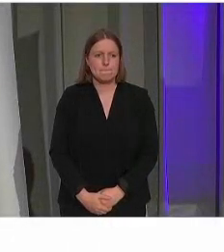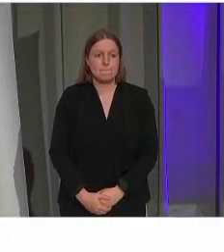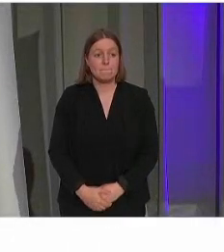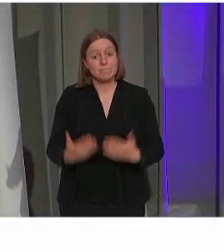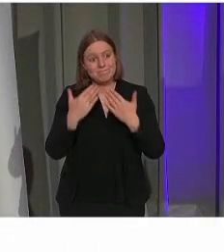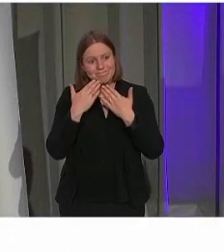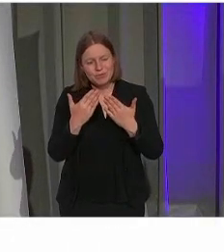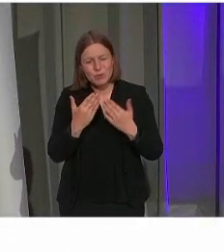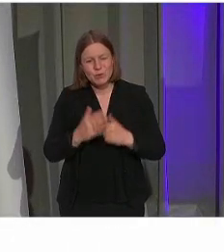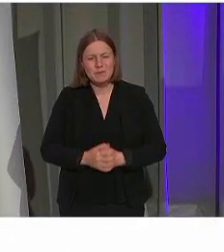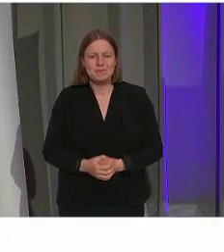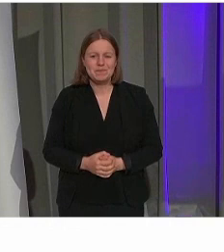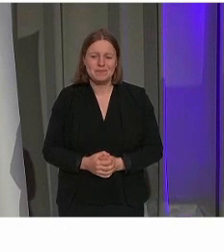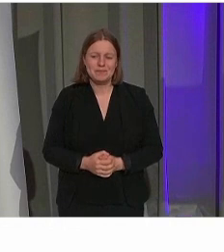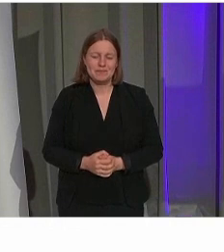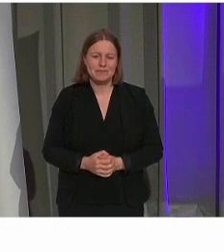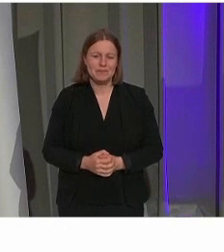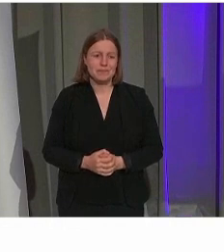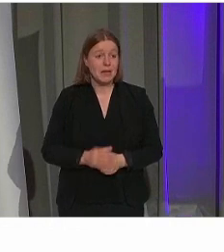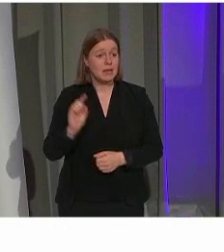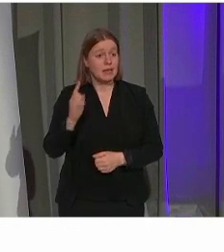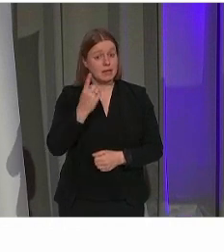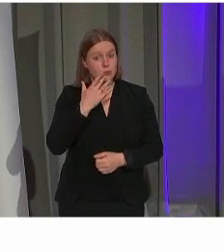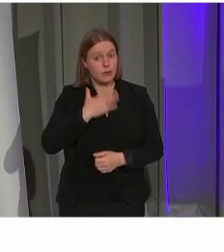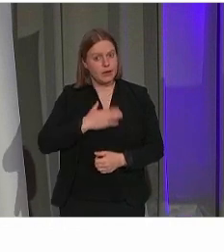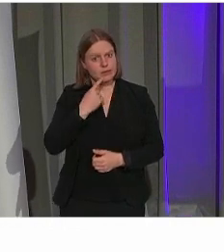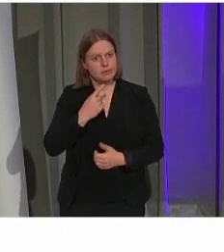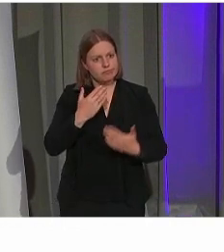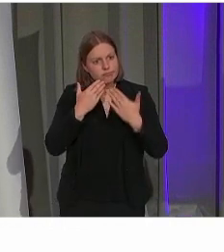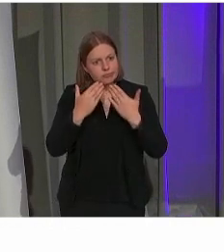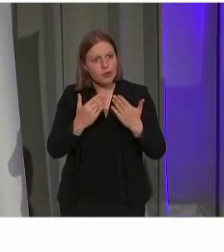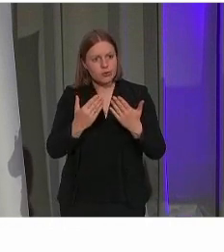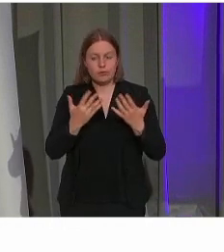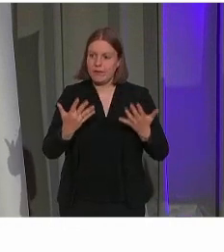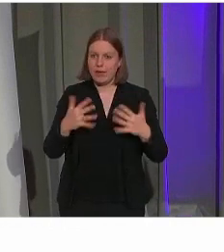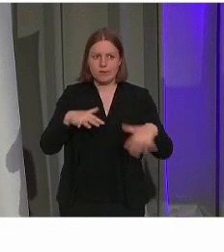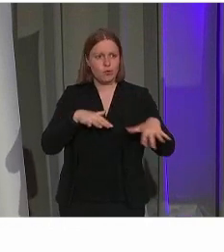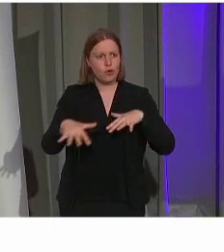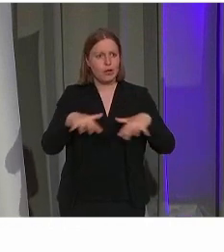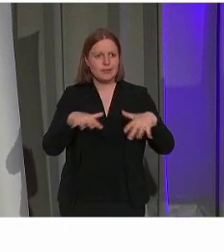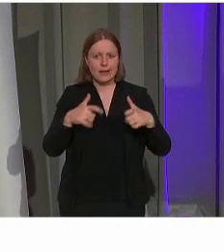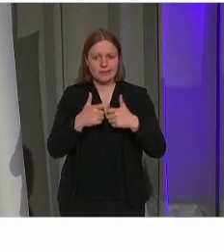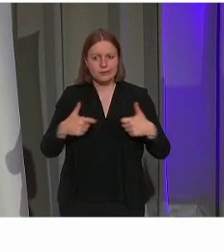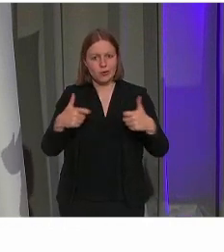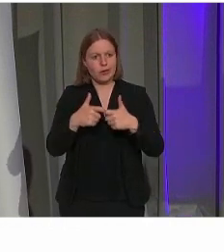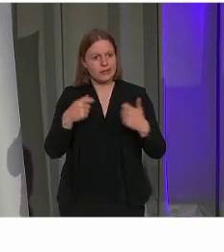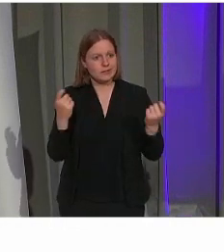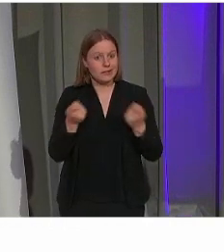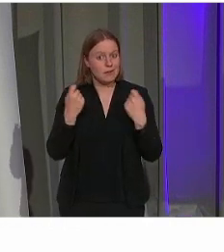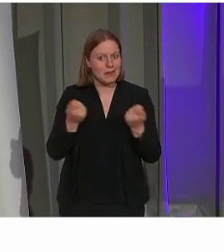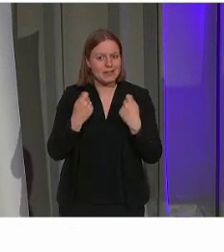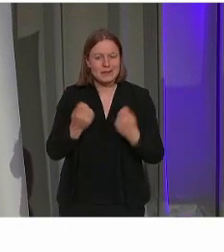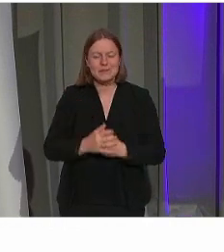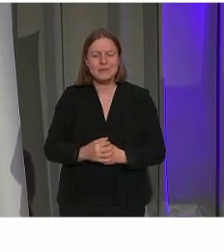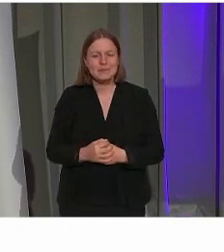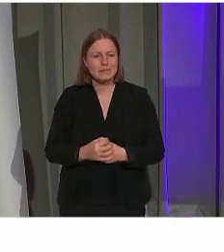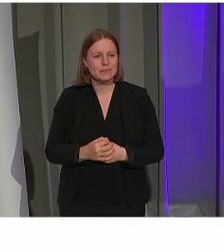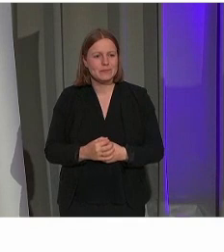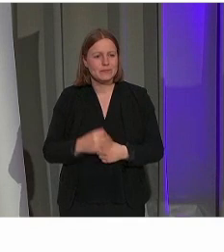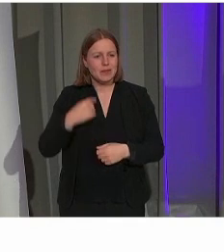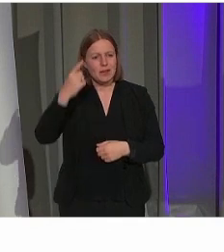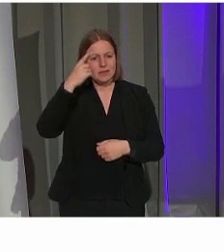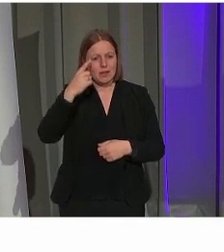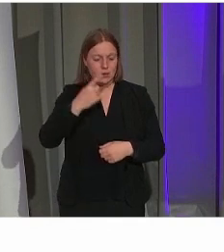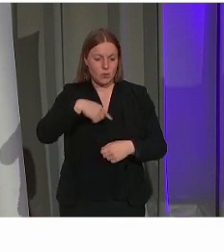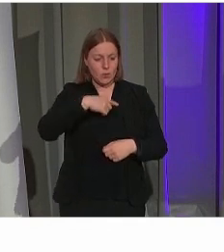Dank u wel. Eerst en vooral dank u wel voor de organisatie van het evenement vandaag. Ik denk vanuit